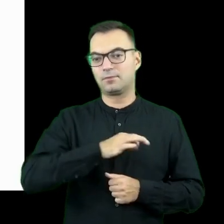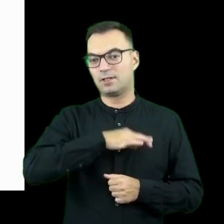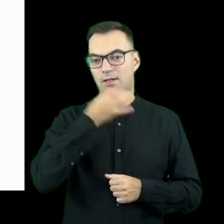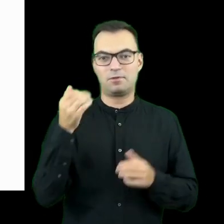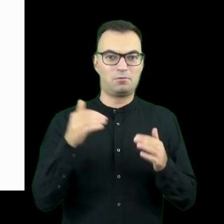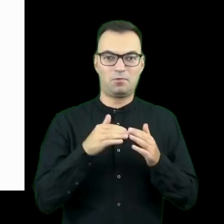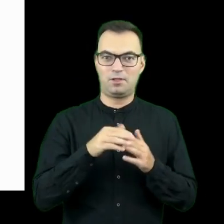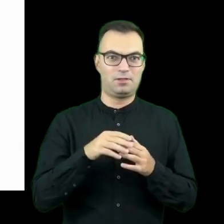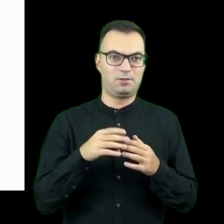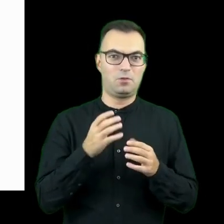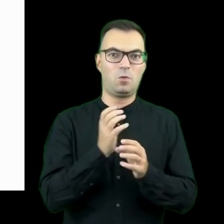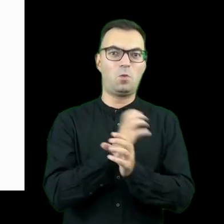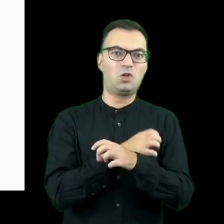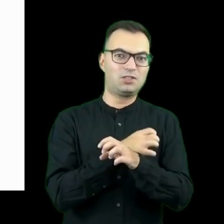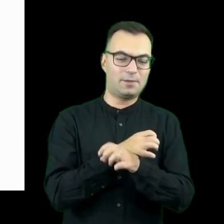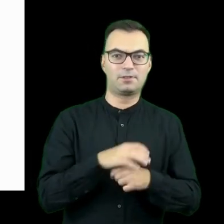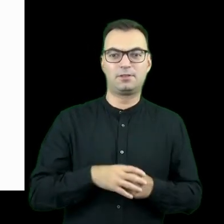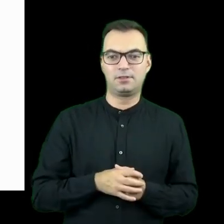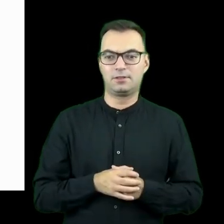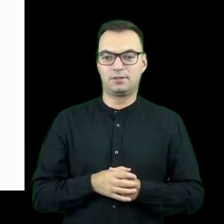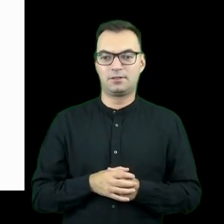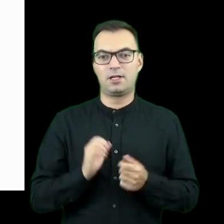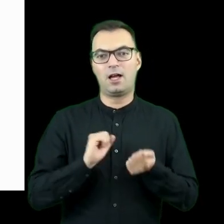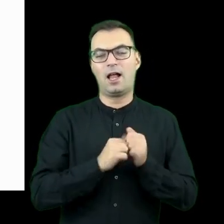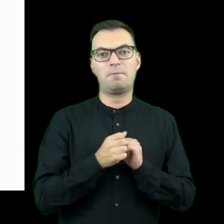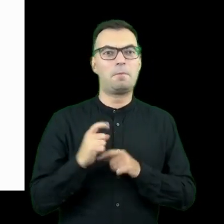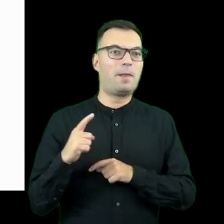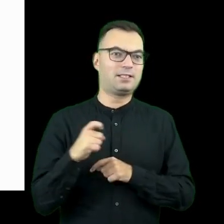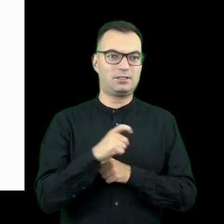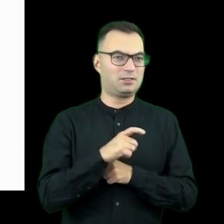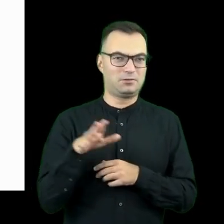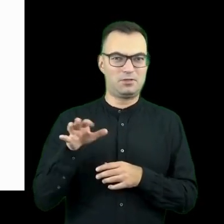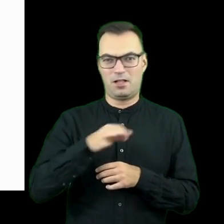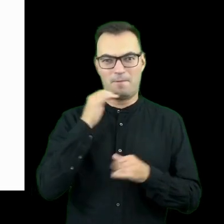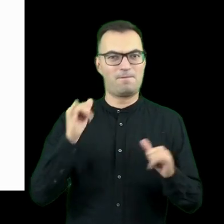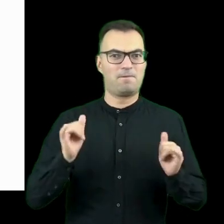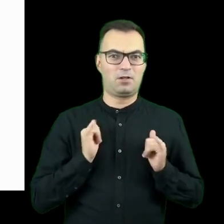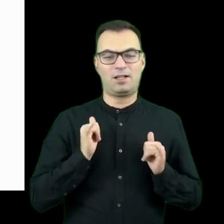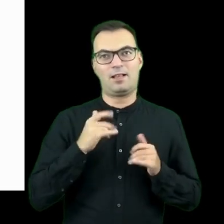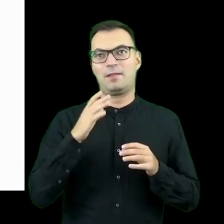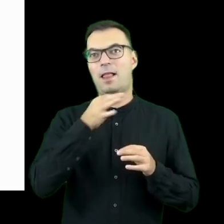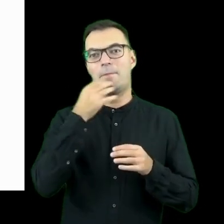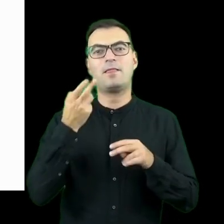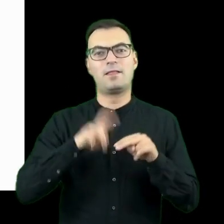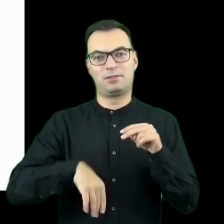niż Whatsapp do tego użycia albo na przykład Messenger no i znacznie wygodniejszym niż mail.